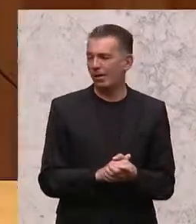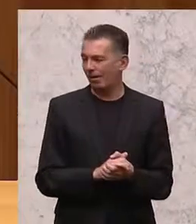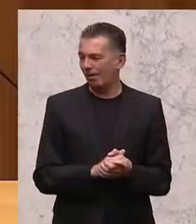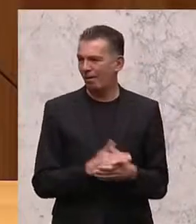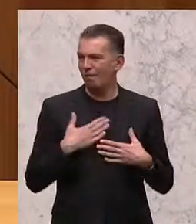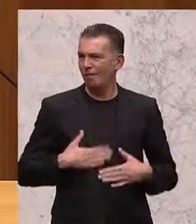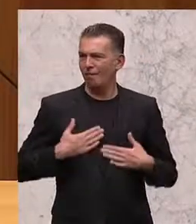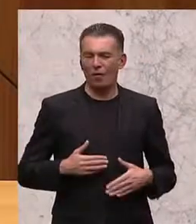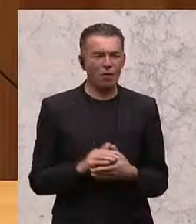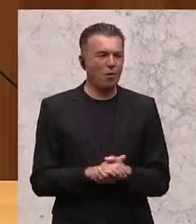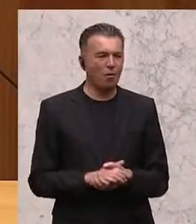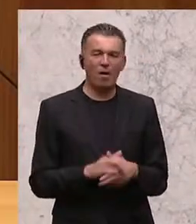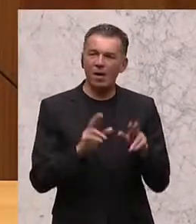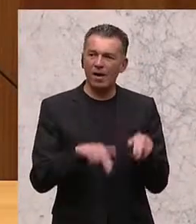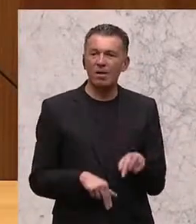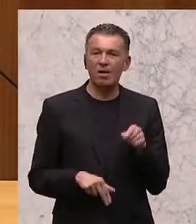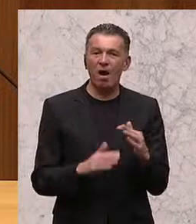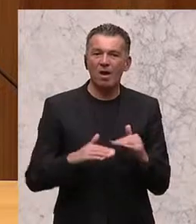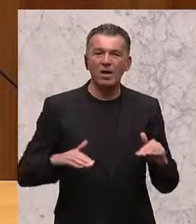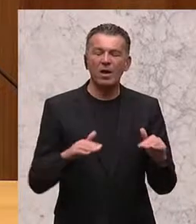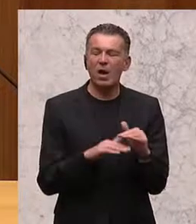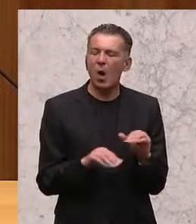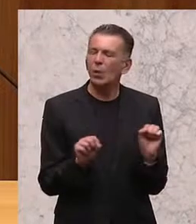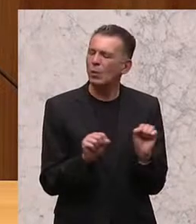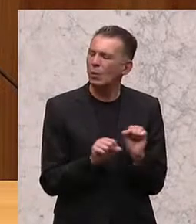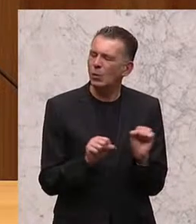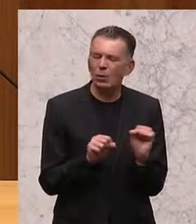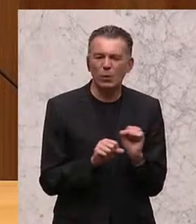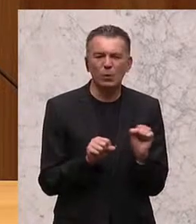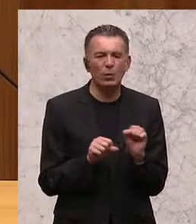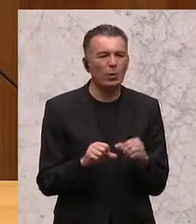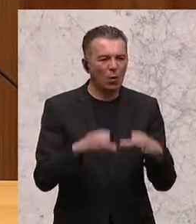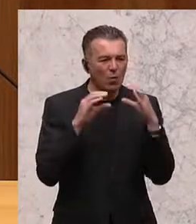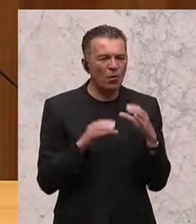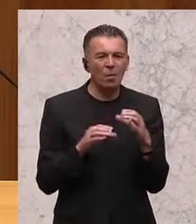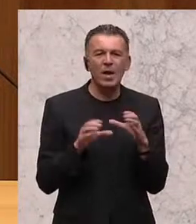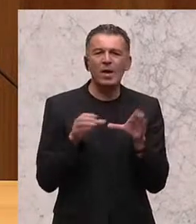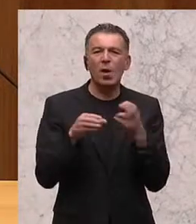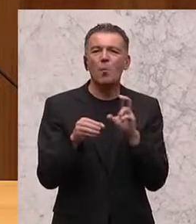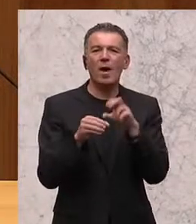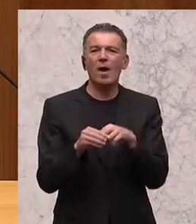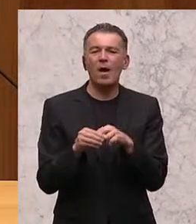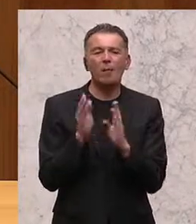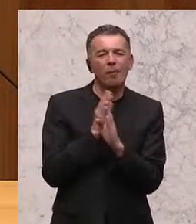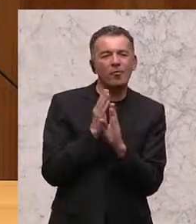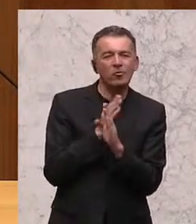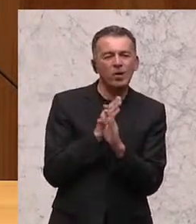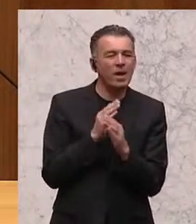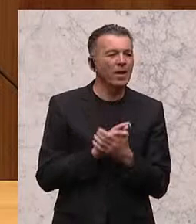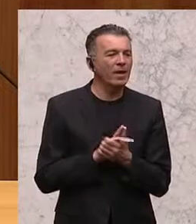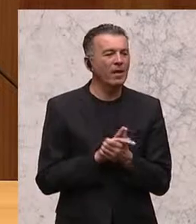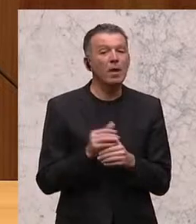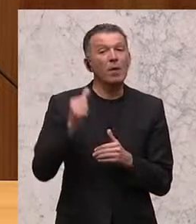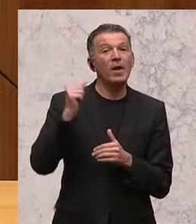Ihnen recht, er war eines der Grundübel in dieser ÖVP, weil er dieser Gruppe angehört hat, der im Hintergrund kurz